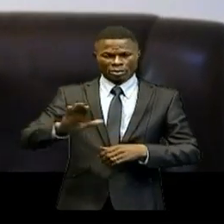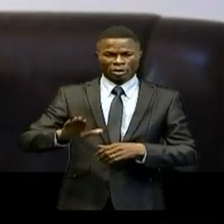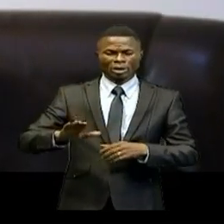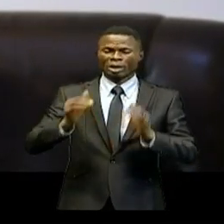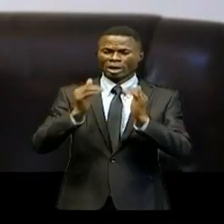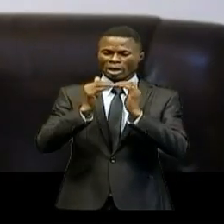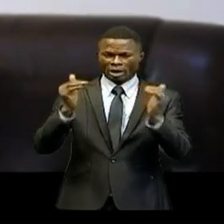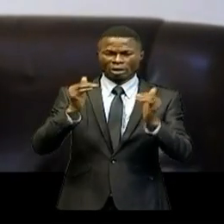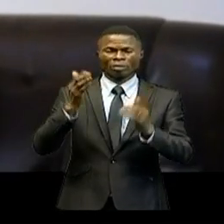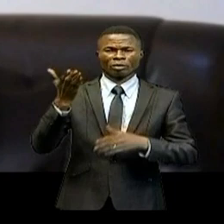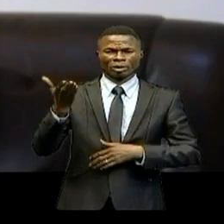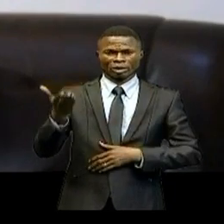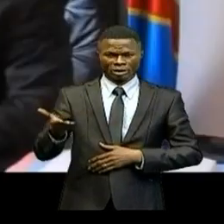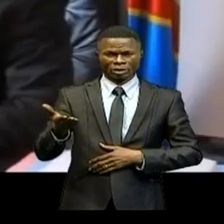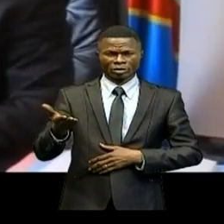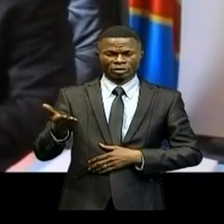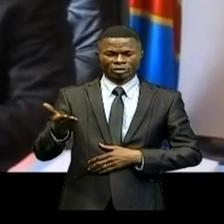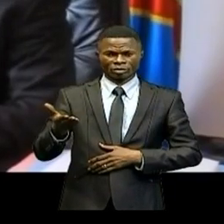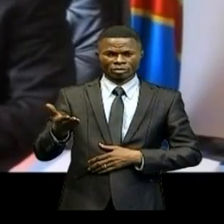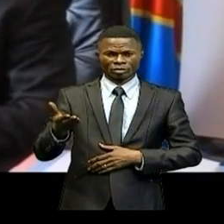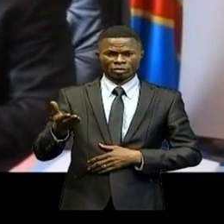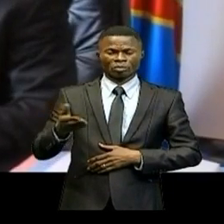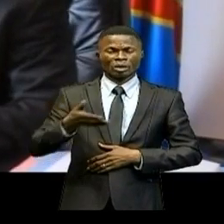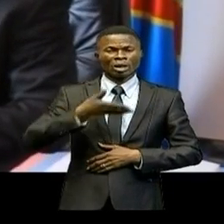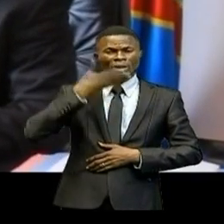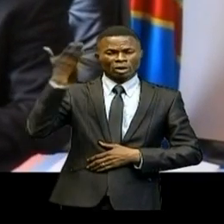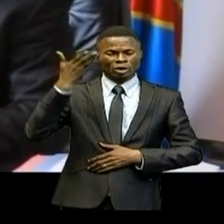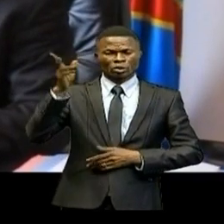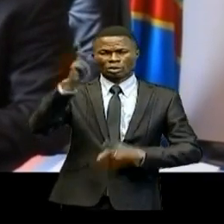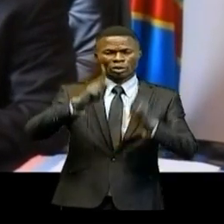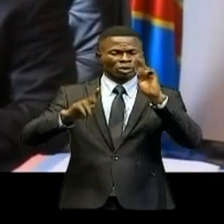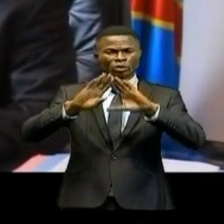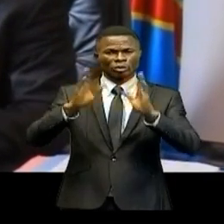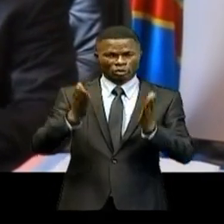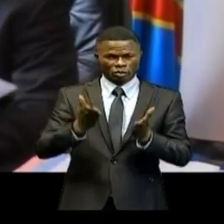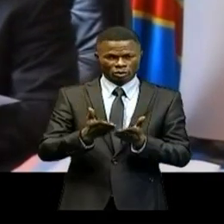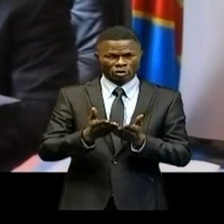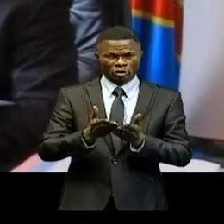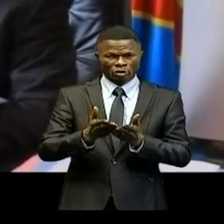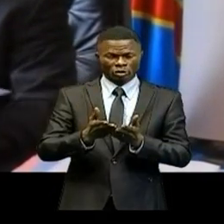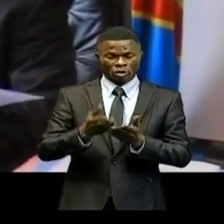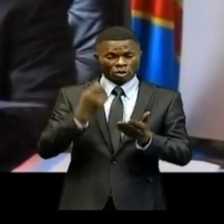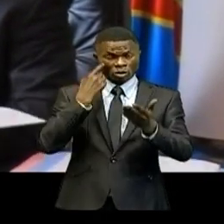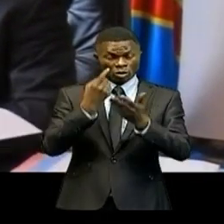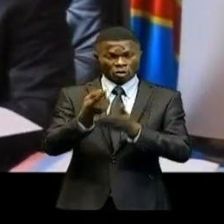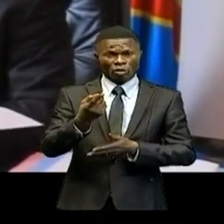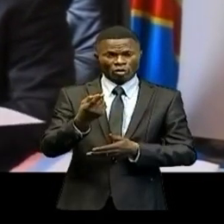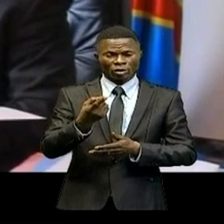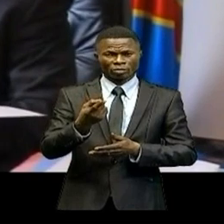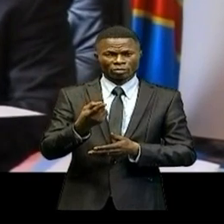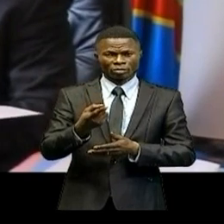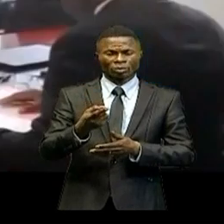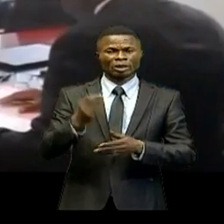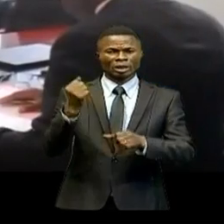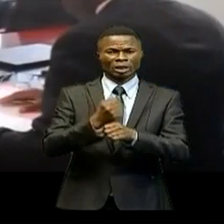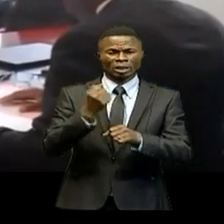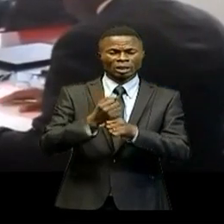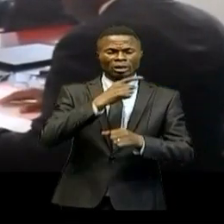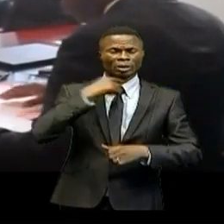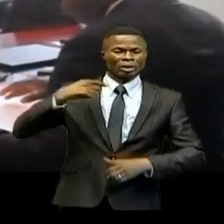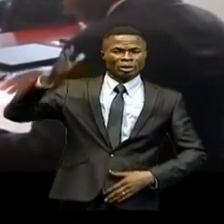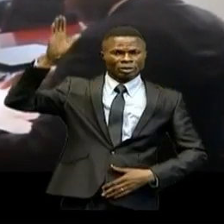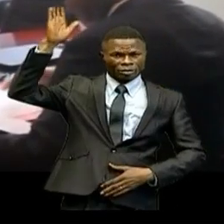calme. L'état d'esprit de la population a été marqué notamment par la prestation des serments